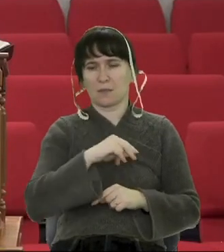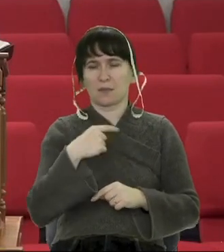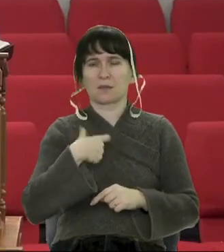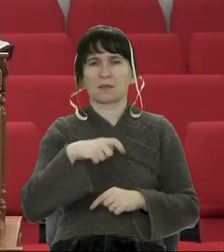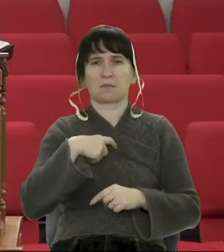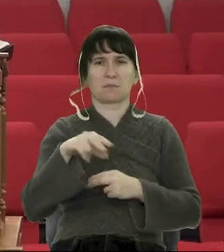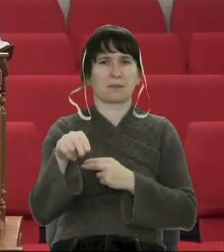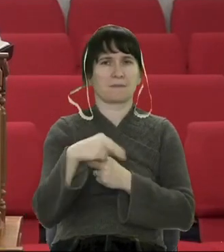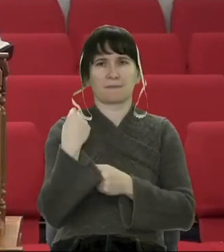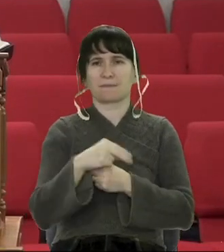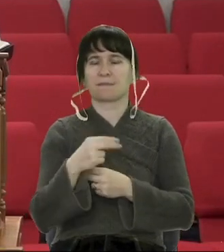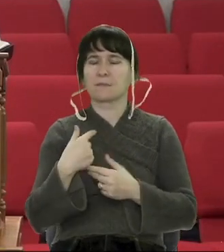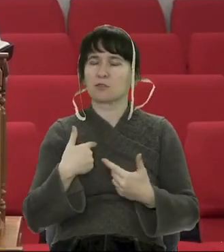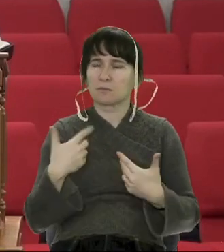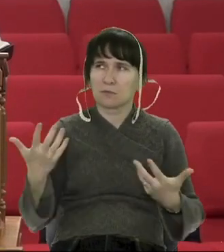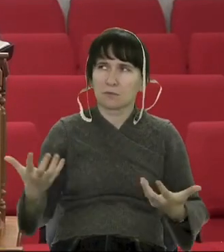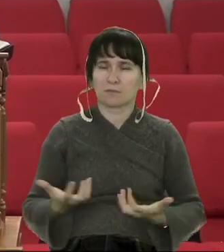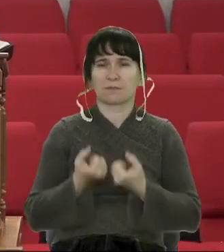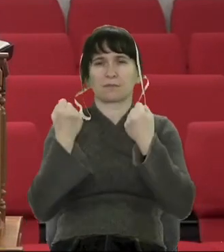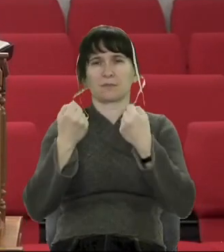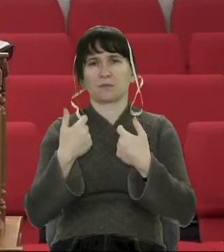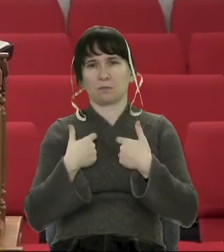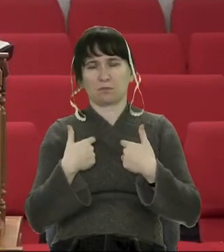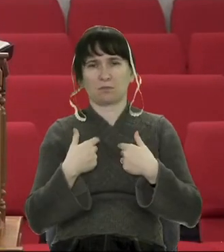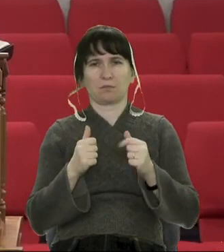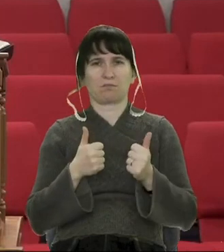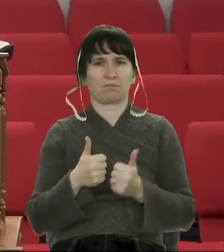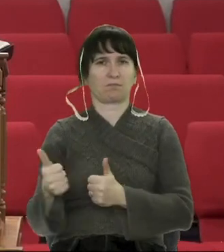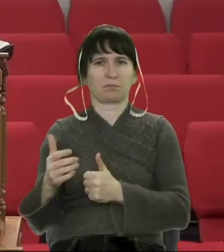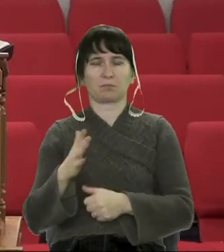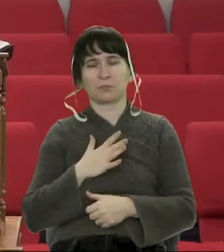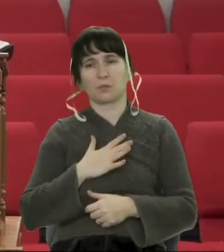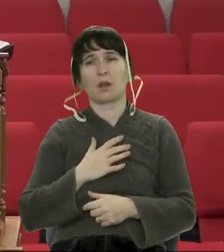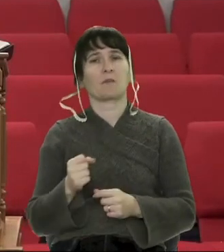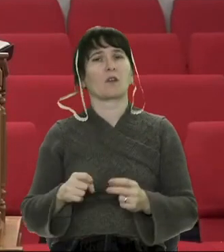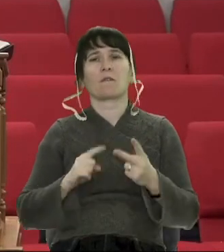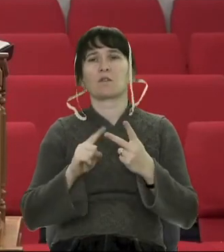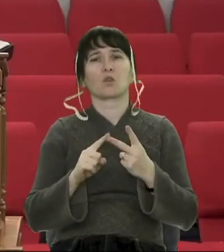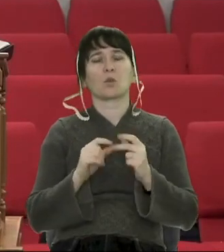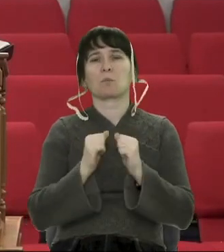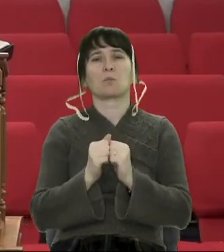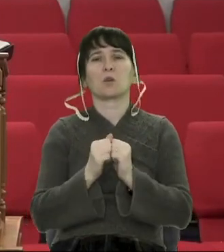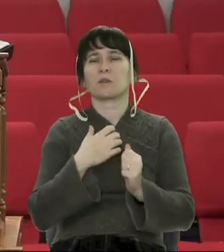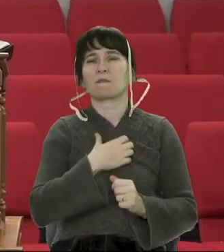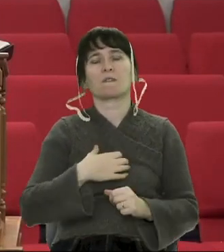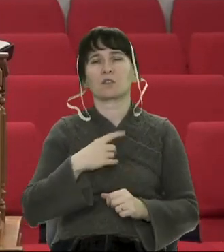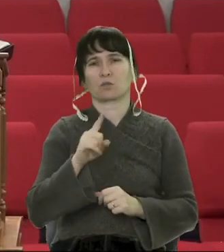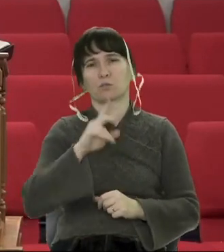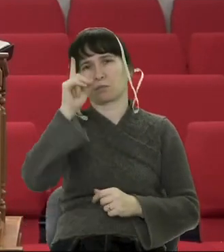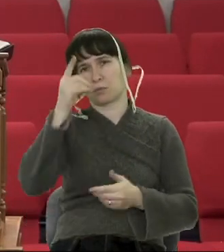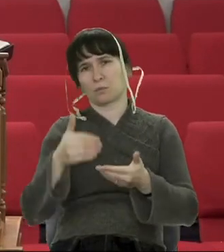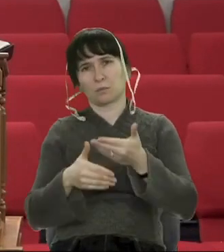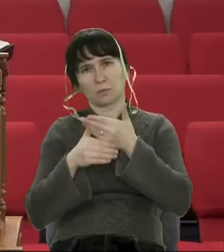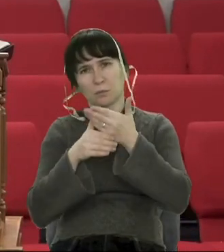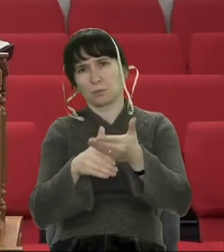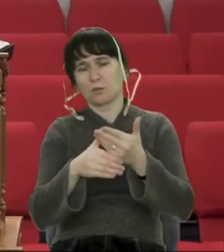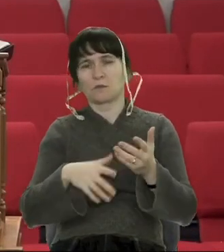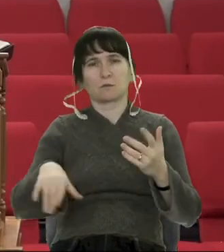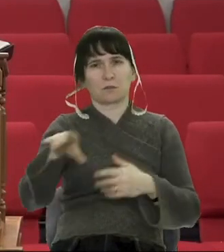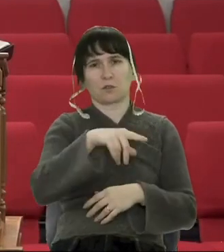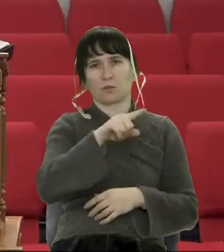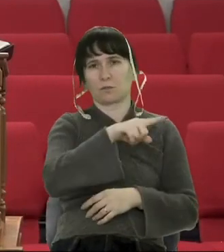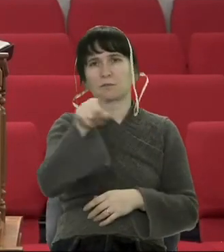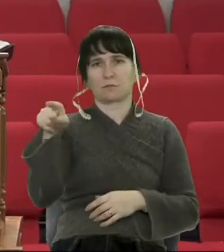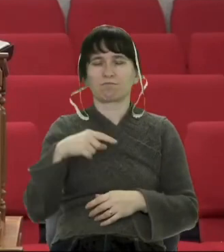камінь. І я хотів би помолитися ще також, щоб Господь всім нам допоміг, щоб ми в першу чергу були